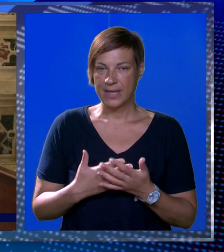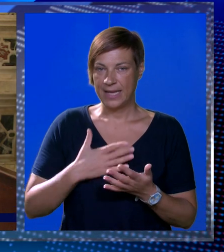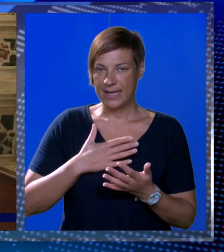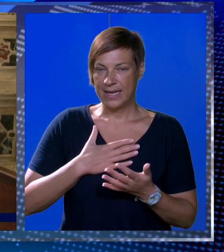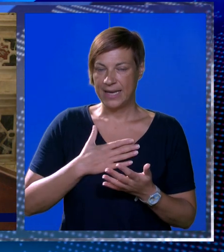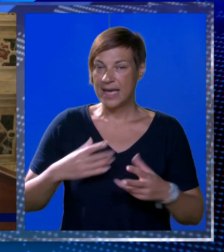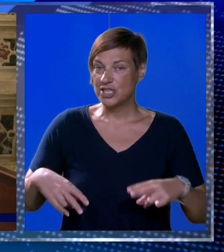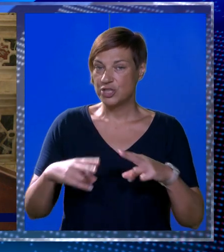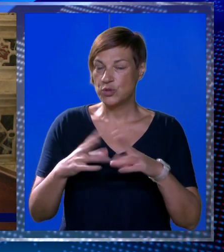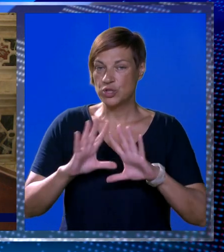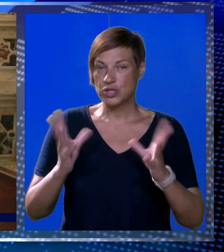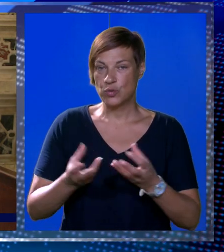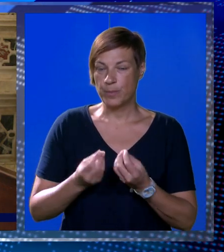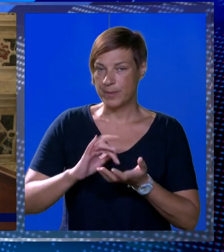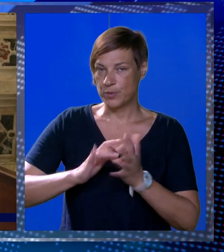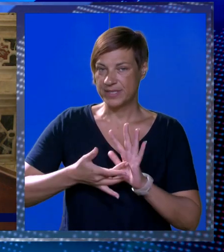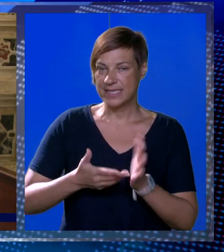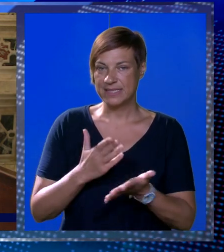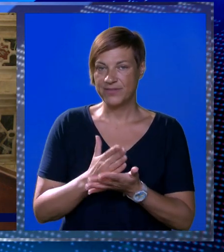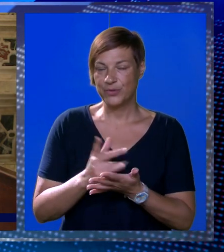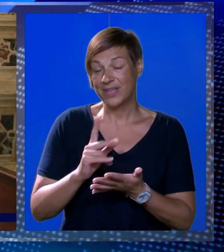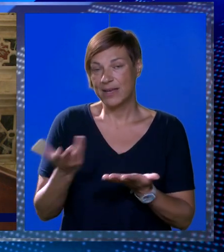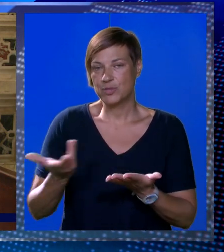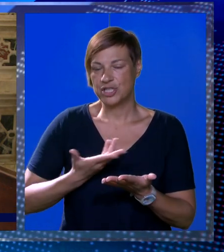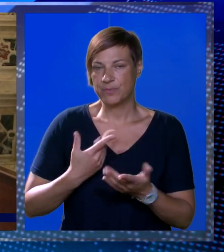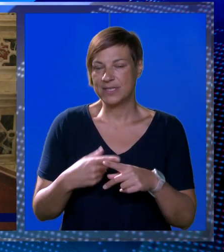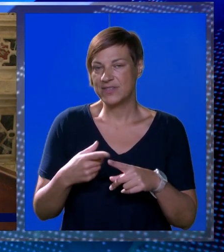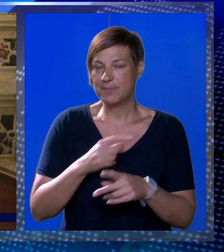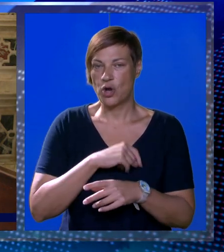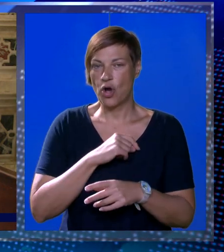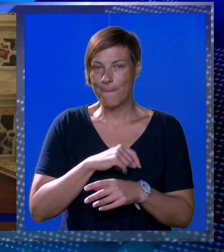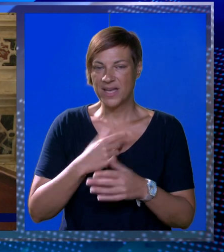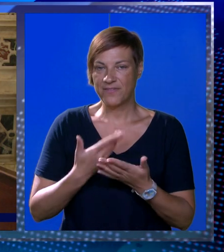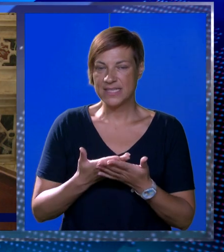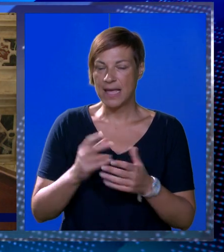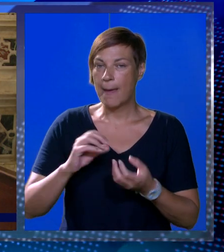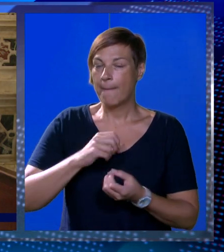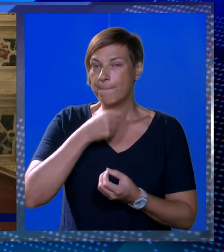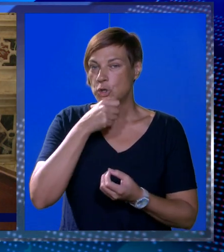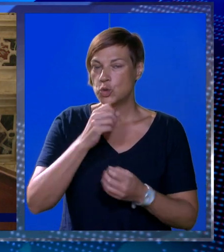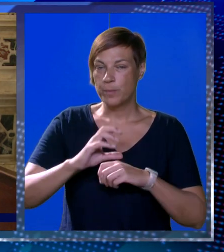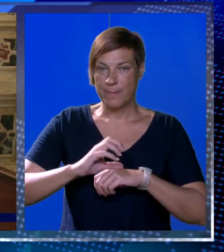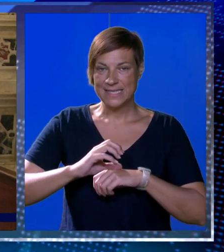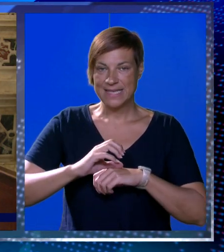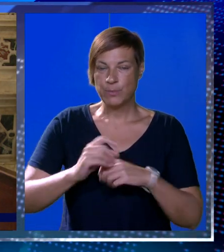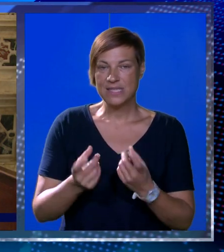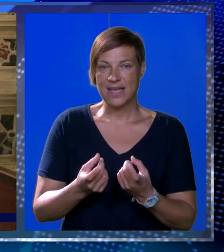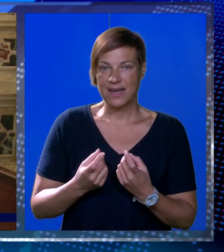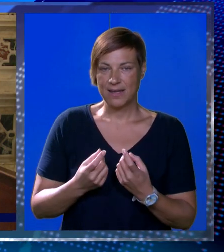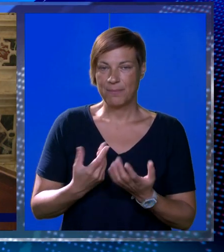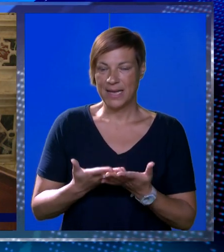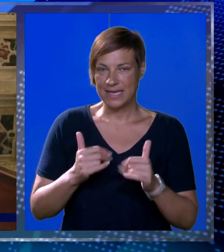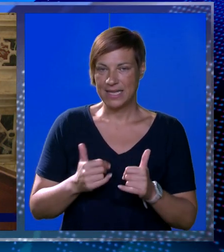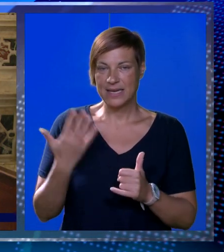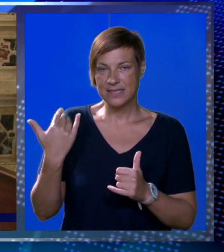principu na našim susretima skupimo se više manje svi uvijek ne možemo svi doći zbog obveza jer po župama ili po samostanima ali